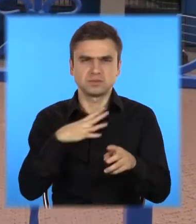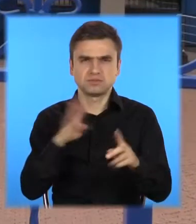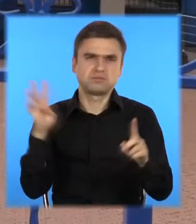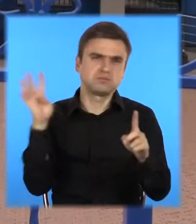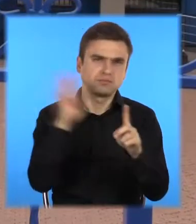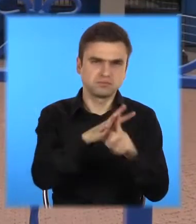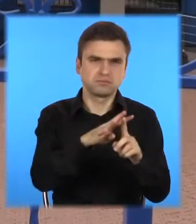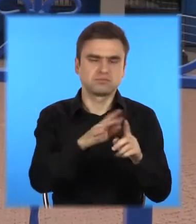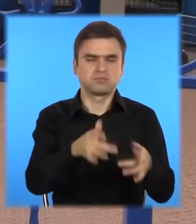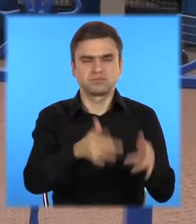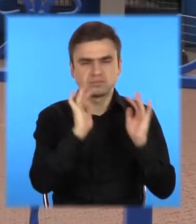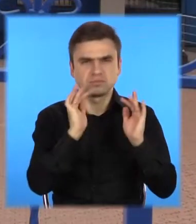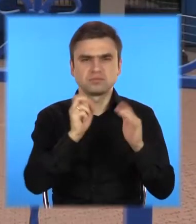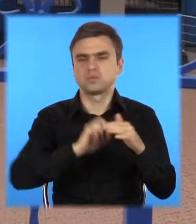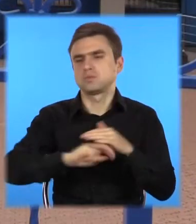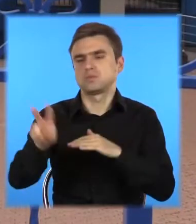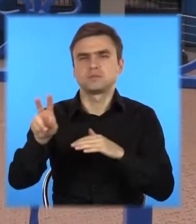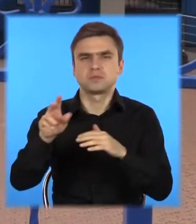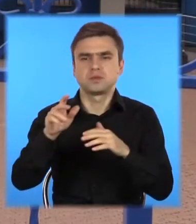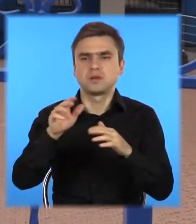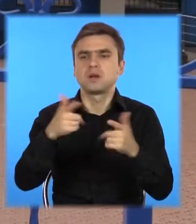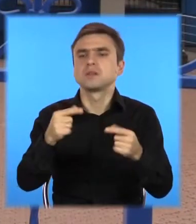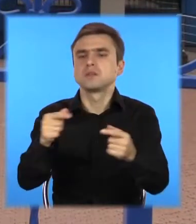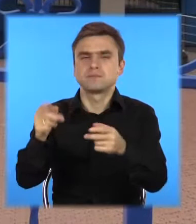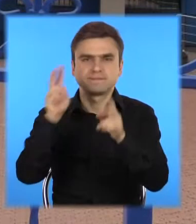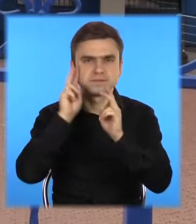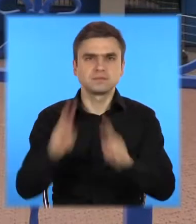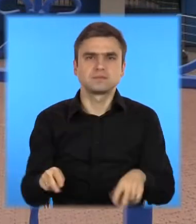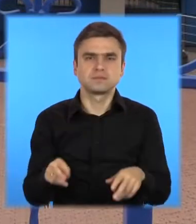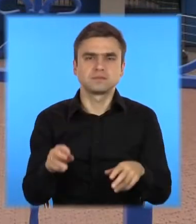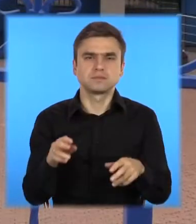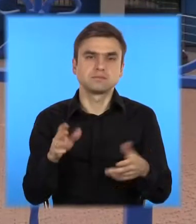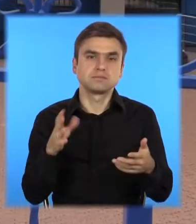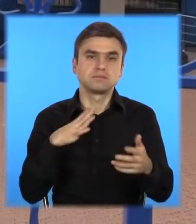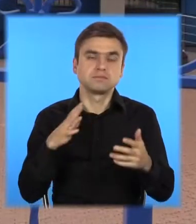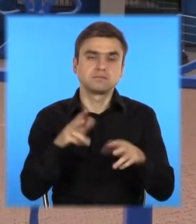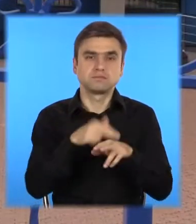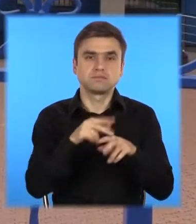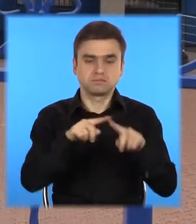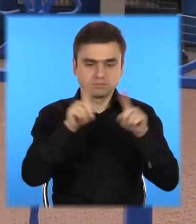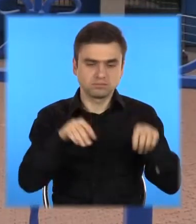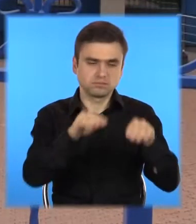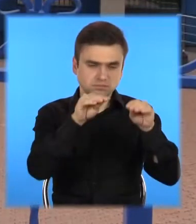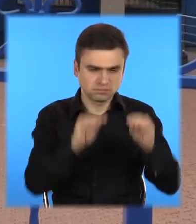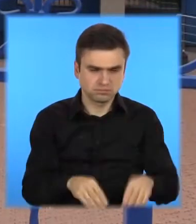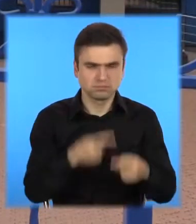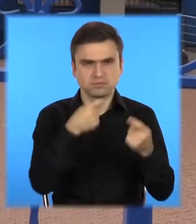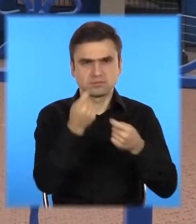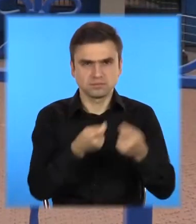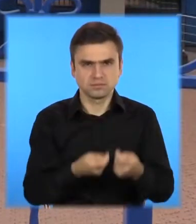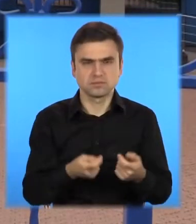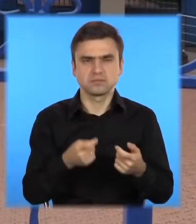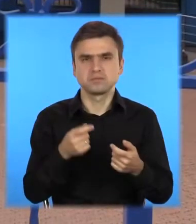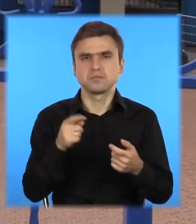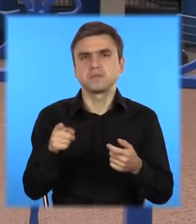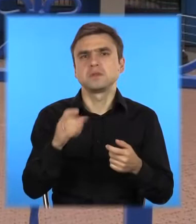чого скрилися у невідомому напрямку. За даним фактом, слідчими були внесені відомості до єдиного реєстру досудових розслідувань за частиною 3 статті